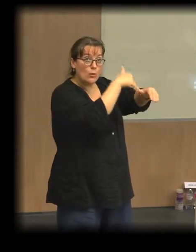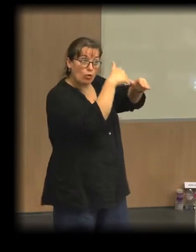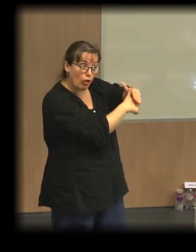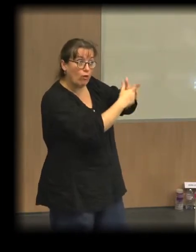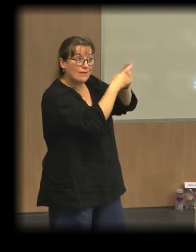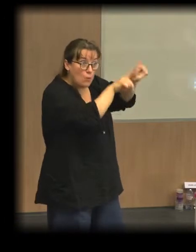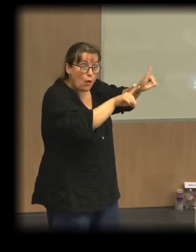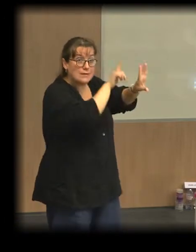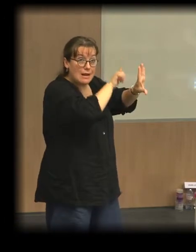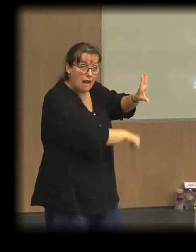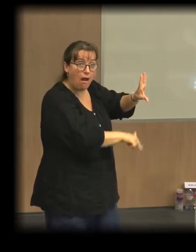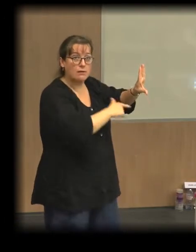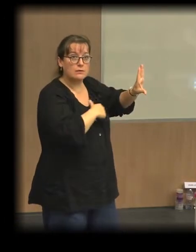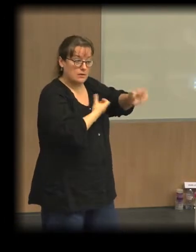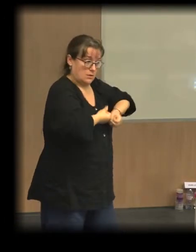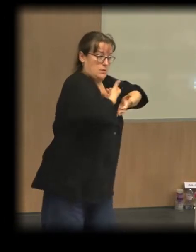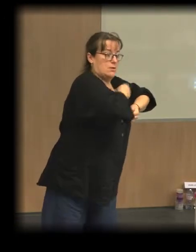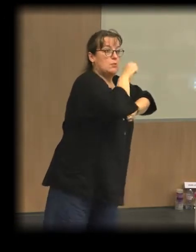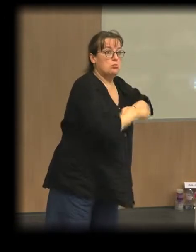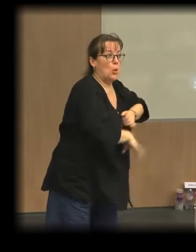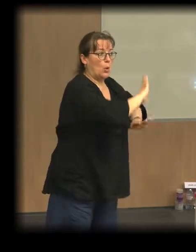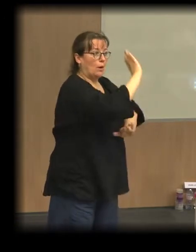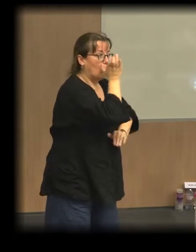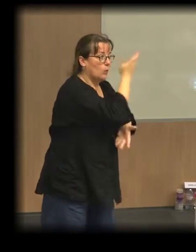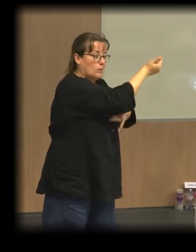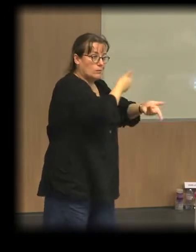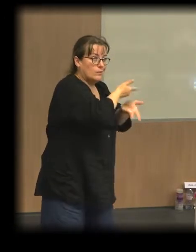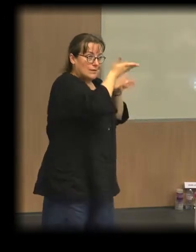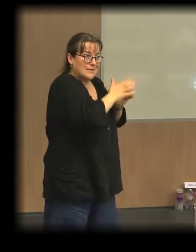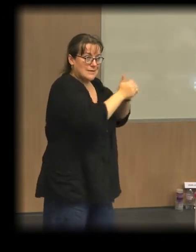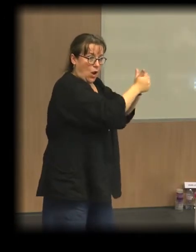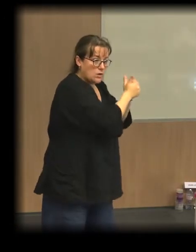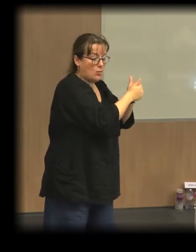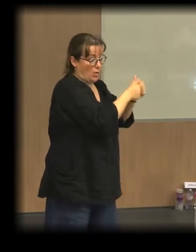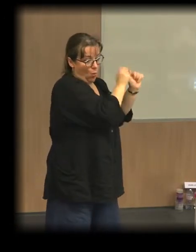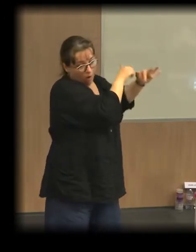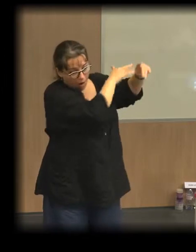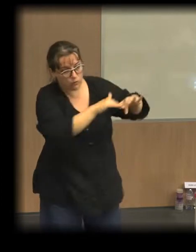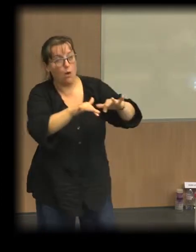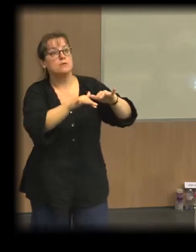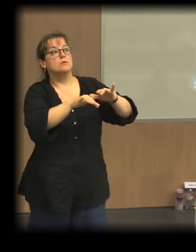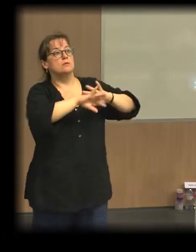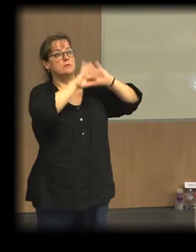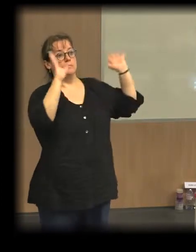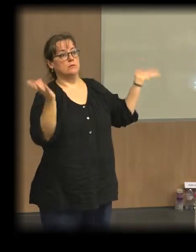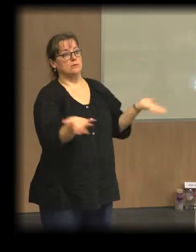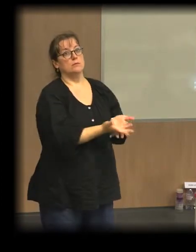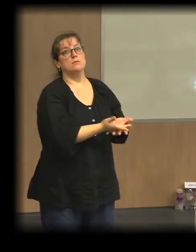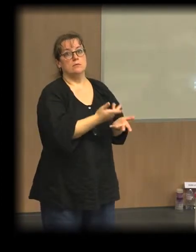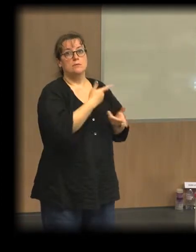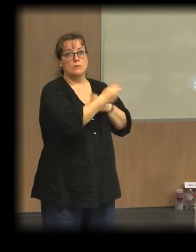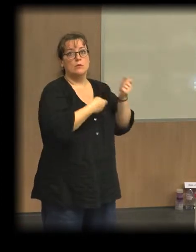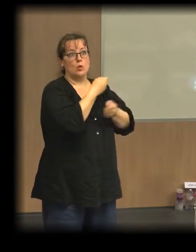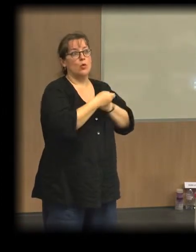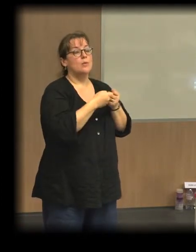'implication et de participation plus forte, que nous allons trouver de nouvelles voies pour l'économie sociale et solidaire. Ceci est déjà en train de se